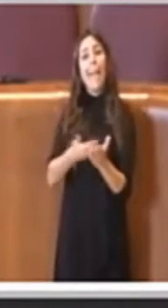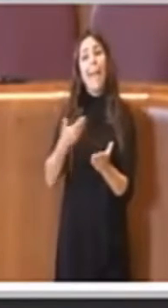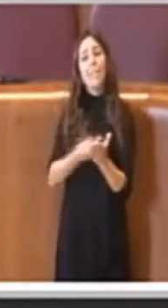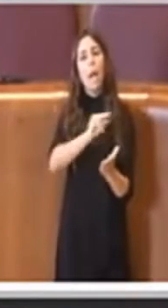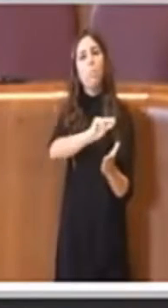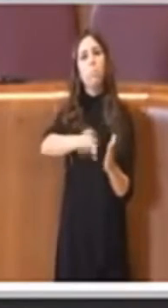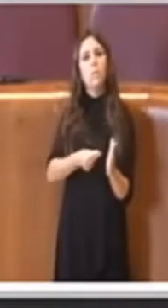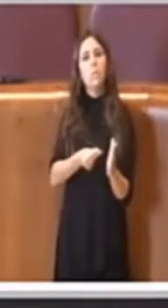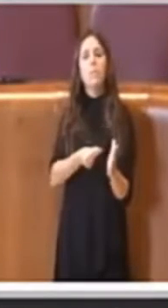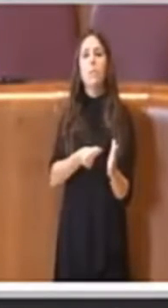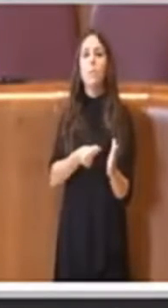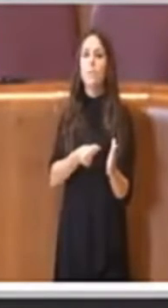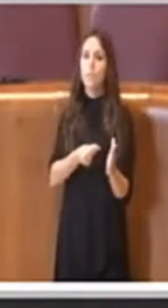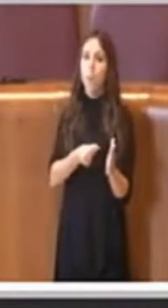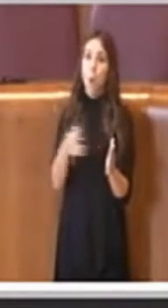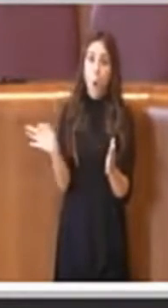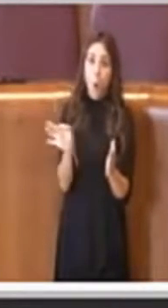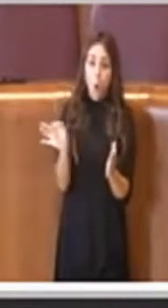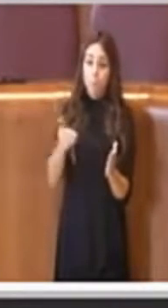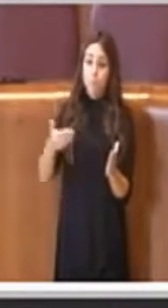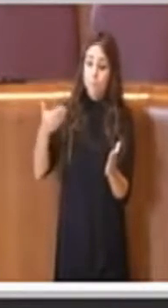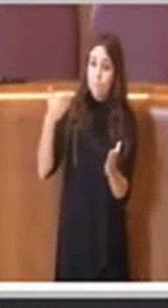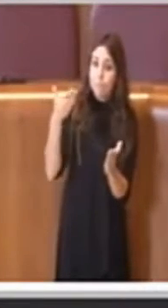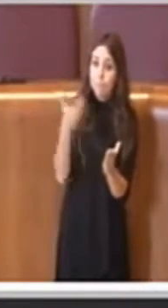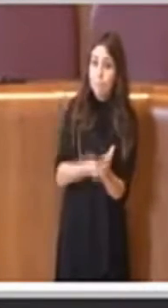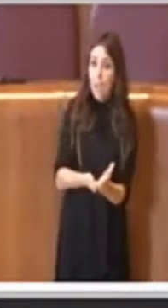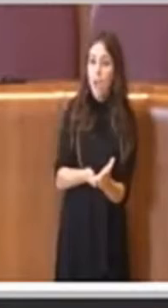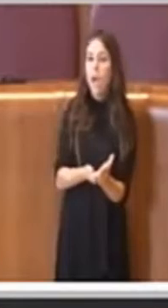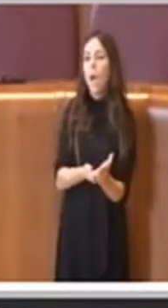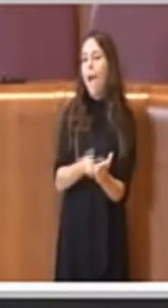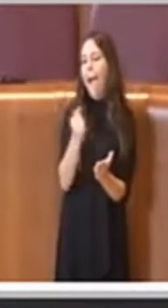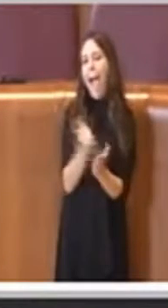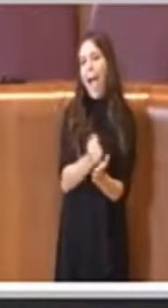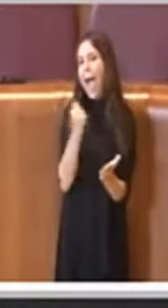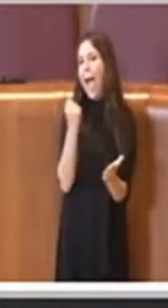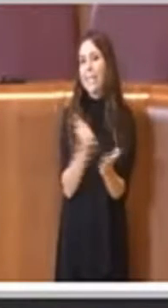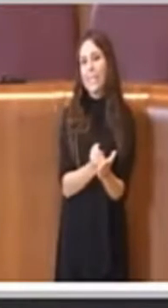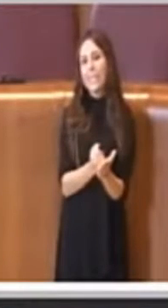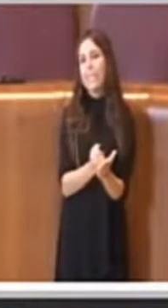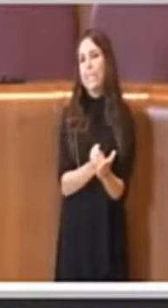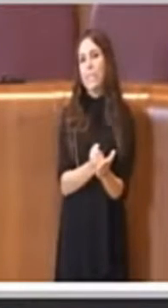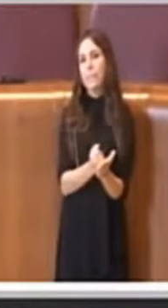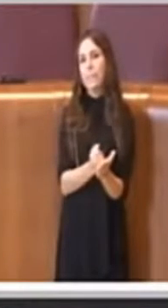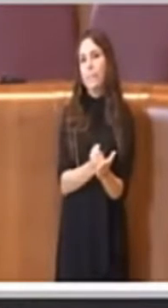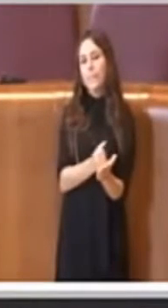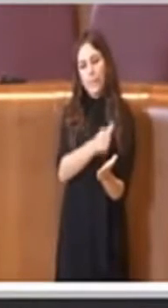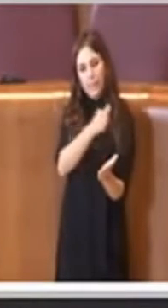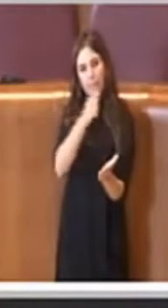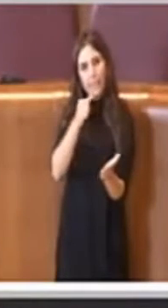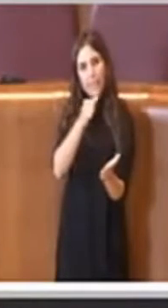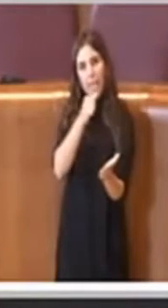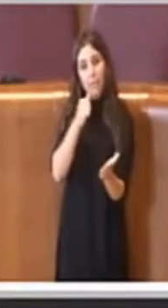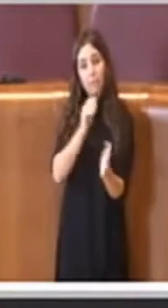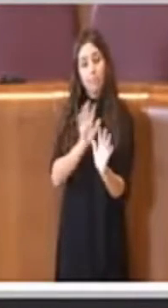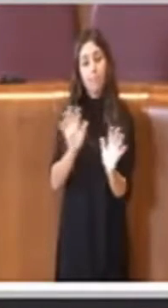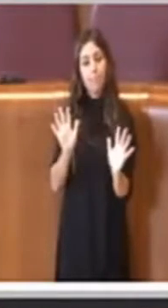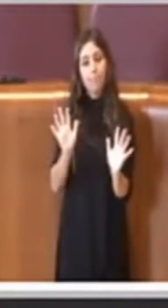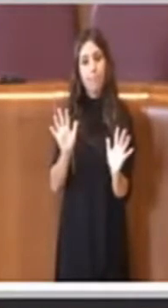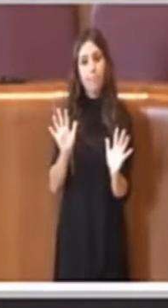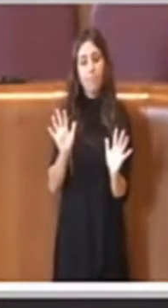tutti quanti gli atti che ritengono opportuno, però